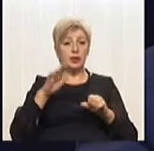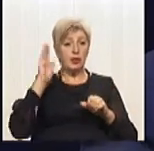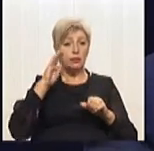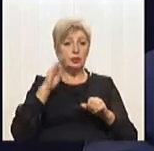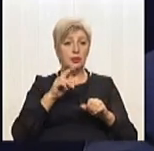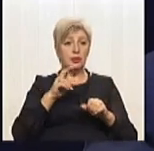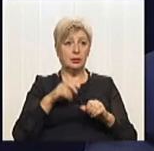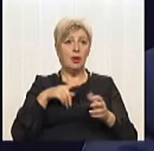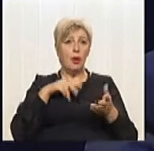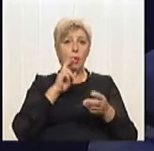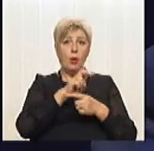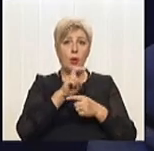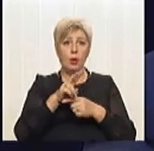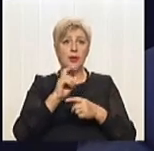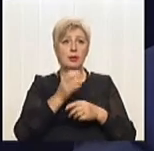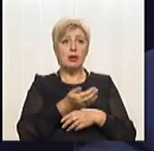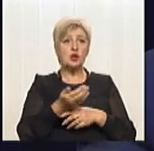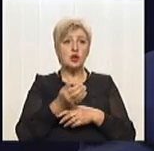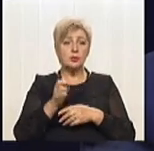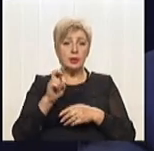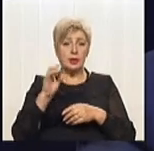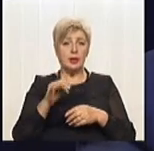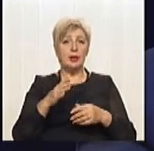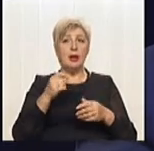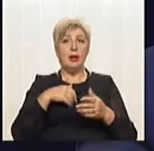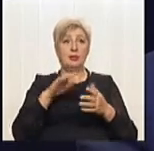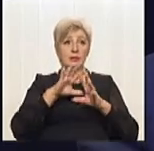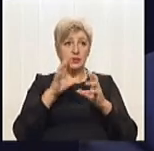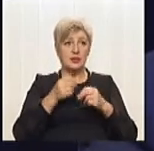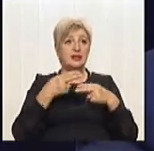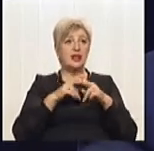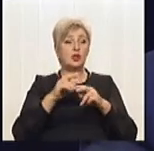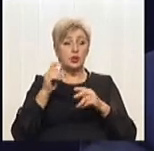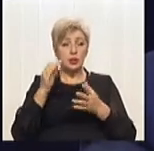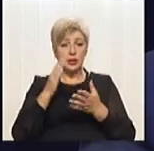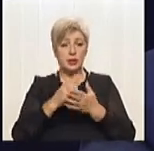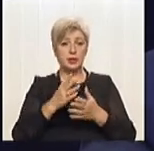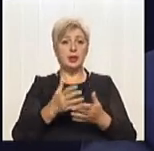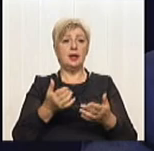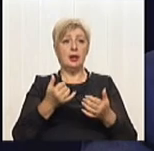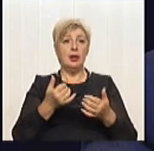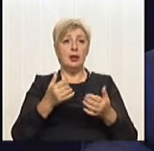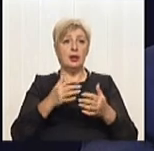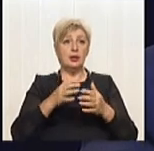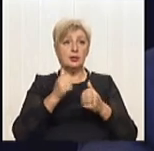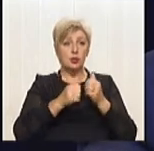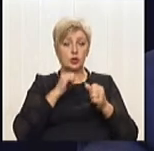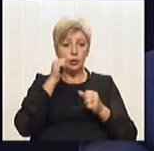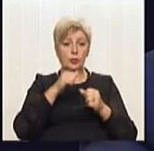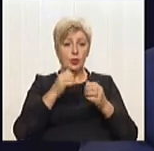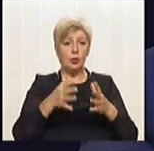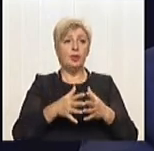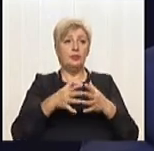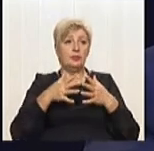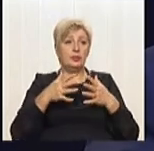як жбираки. Тобто всі ці технології є, вони наявні, більше того, з кожним роком вони стають більш ефективними, але купити їх